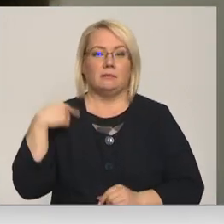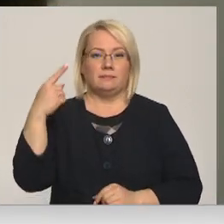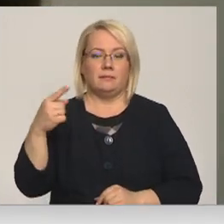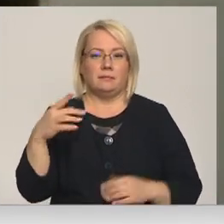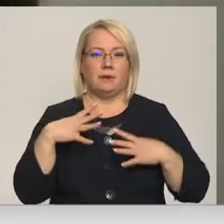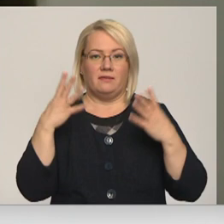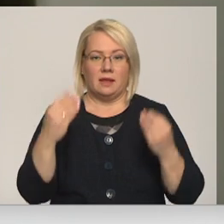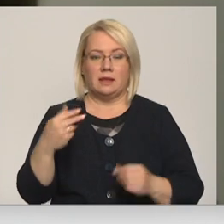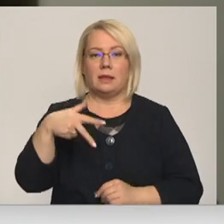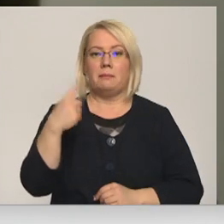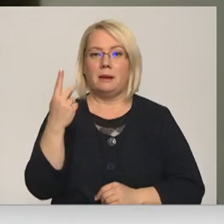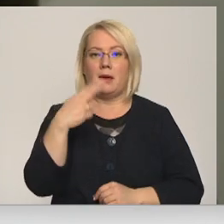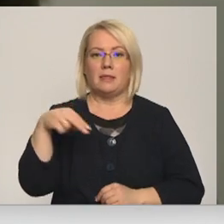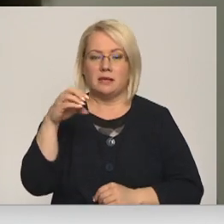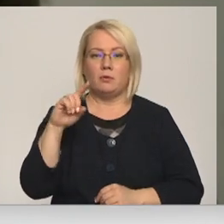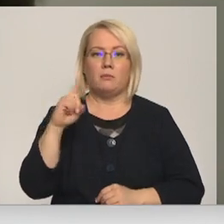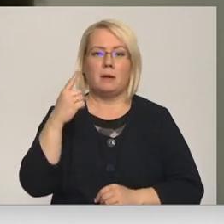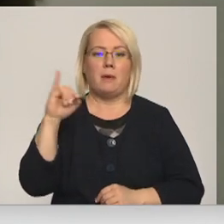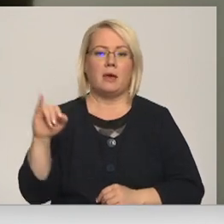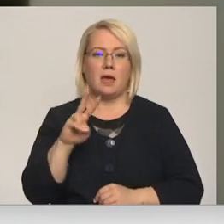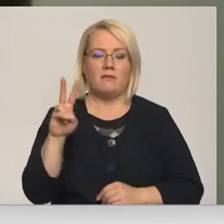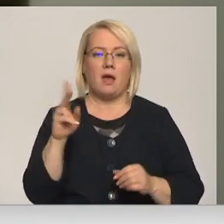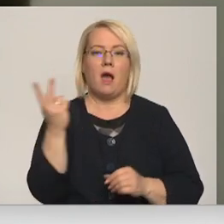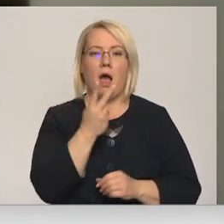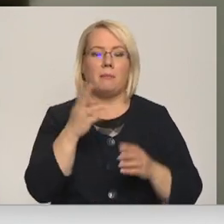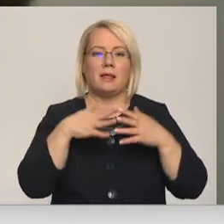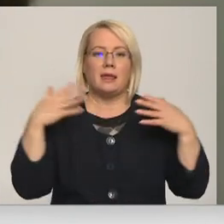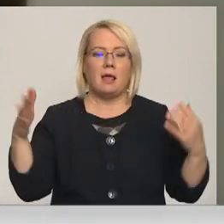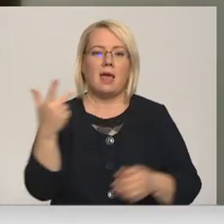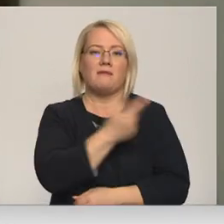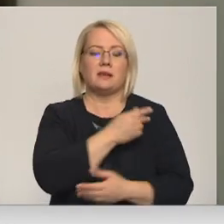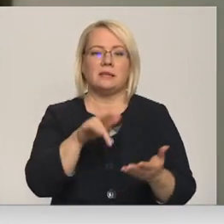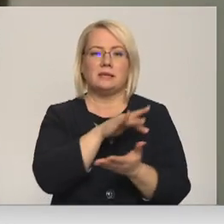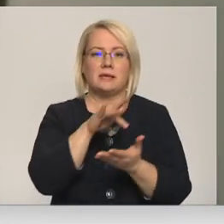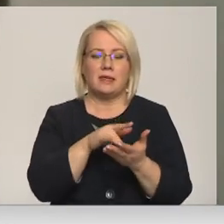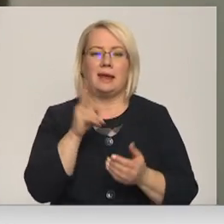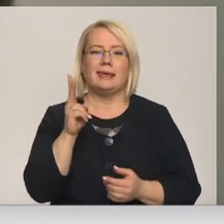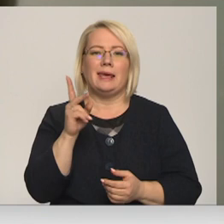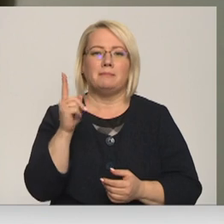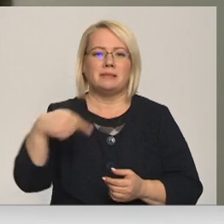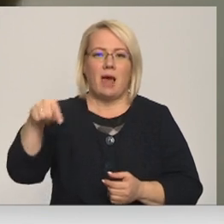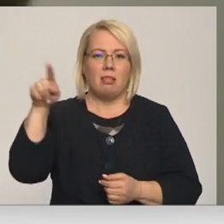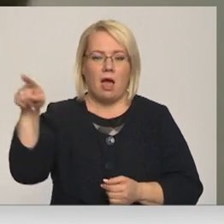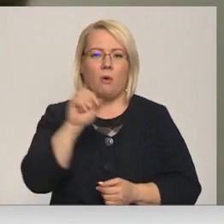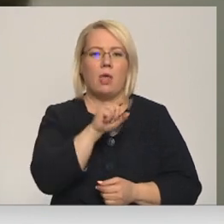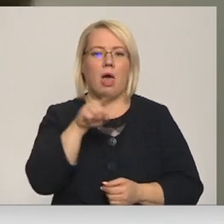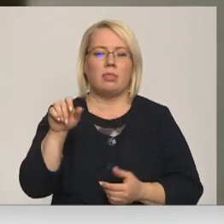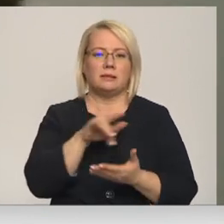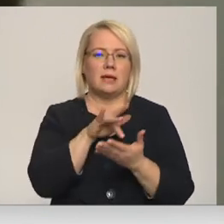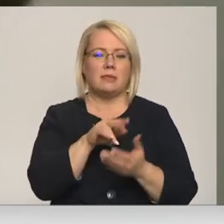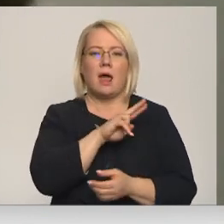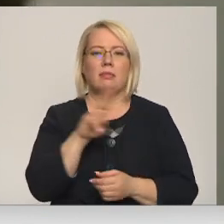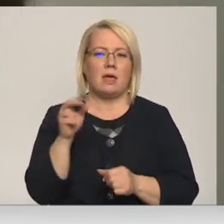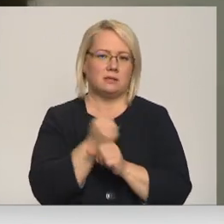31. decembri un 1. janvārī abi lielie vakcinācijas centri gan ķīpsalā, gan Atacentrā nedengosies.